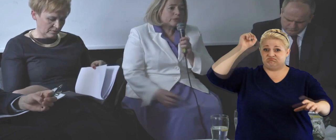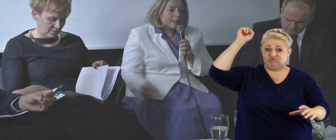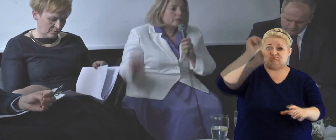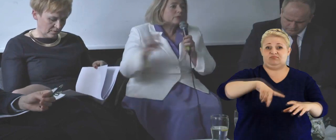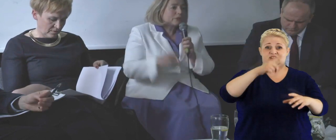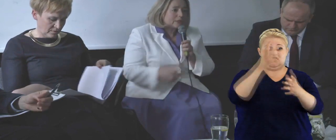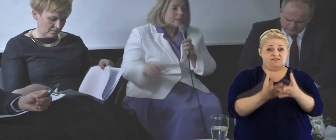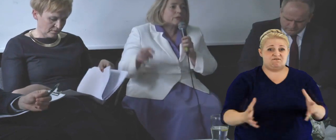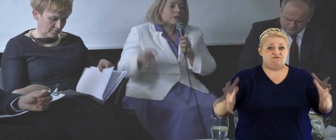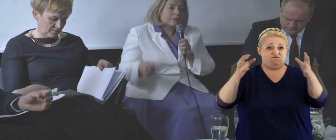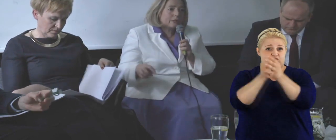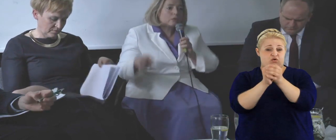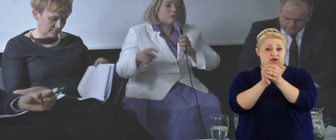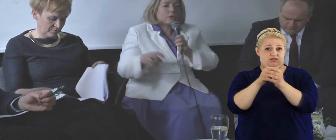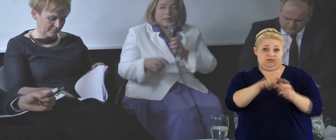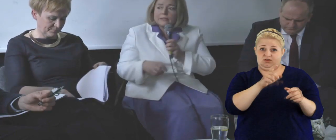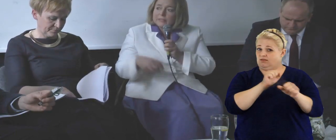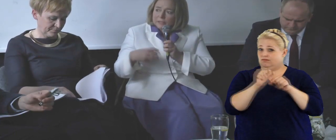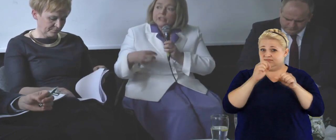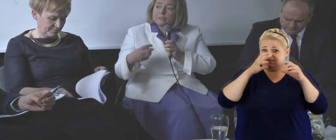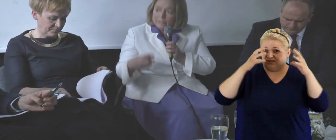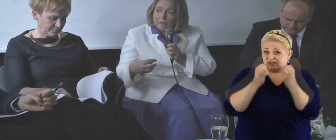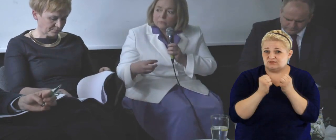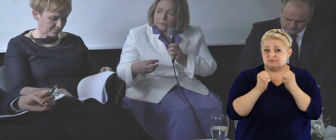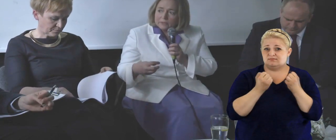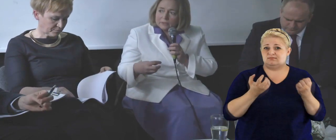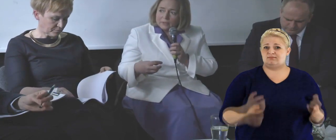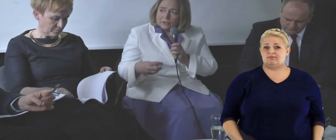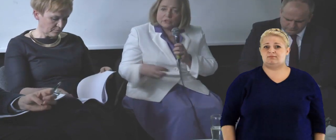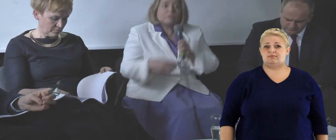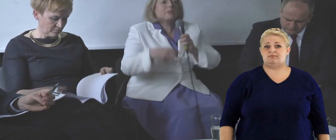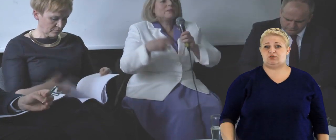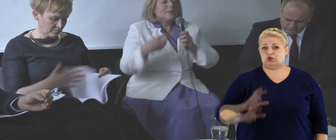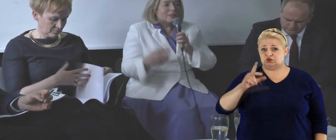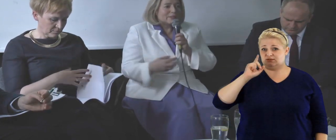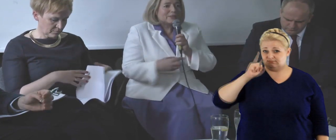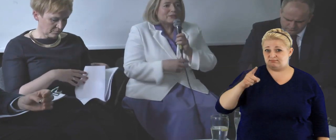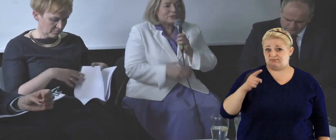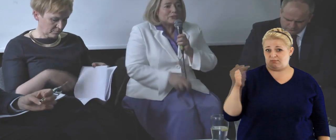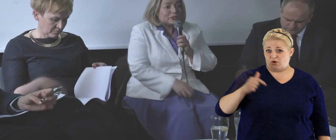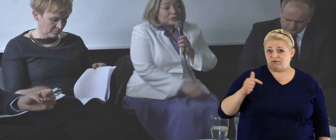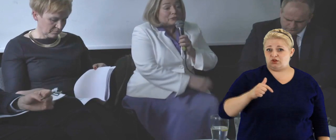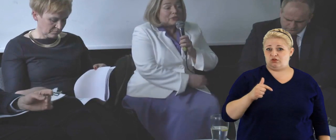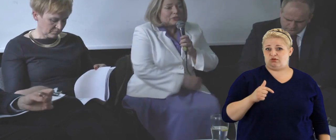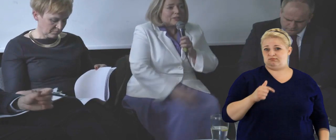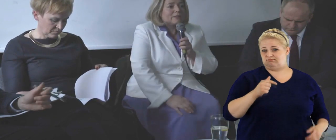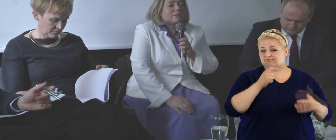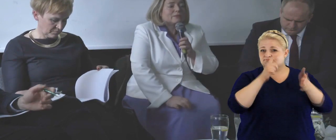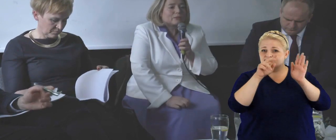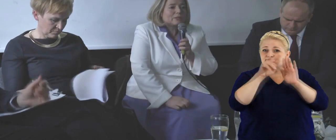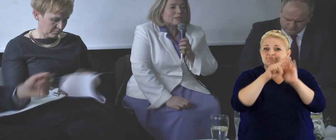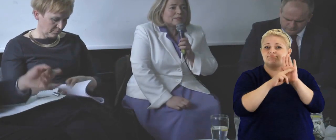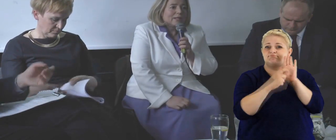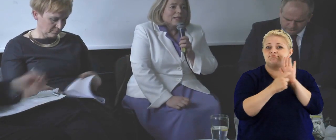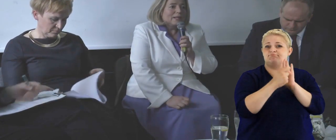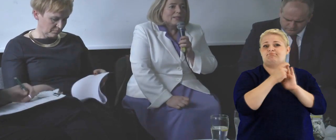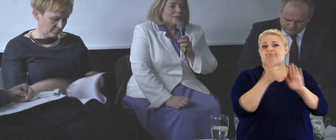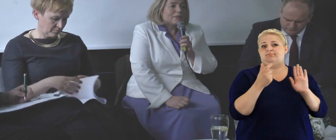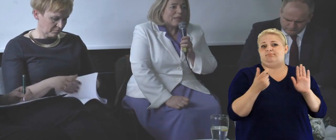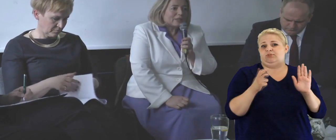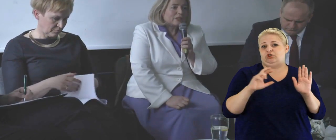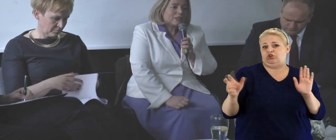wrzucając wszystkich do jednego wora nie zaciemniamy, czy my, czy, czy rzeczywiście to jest